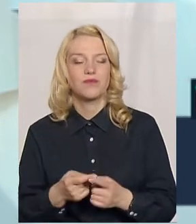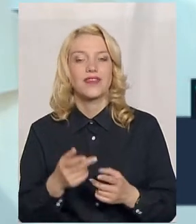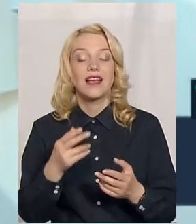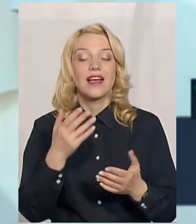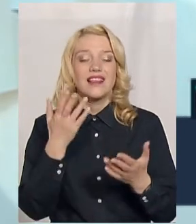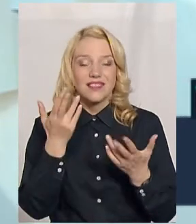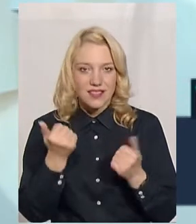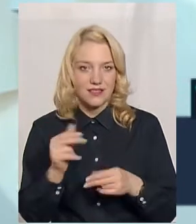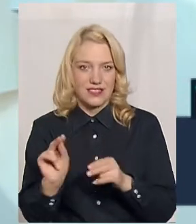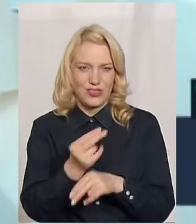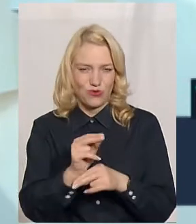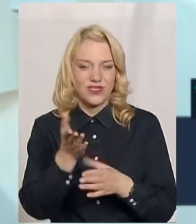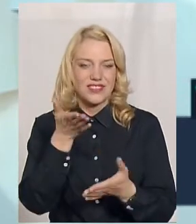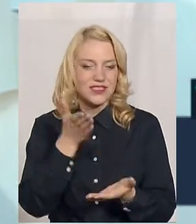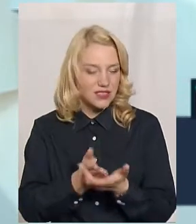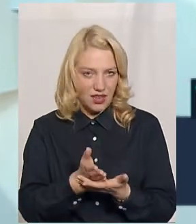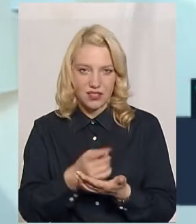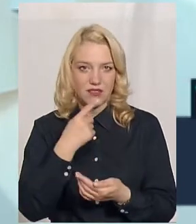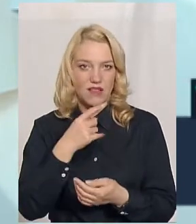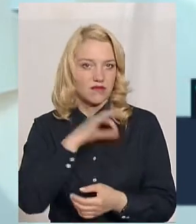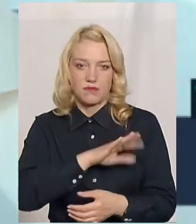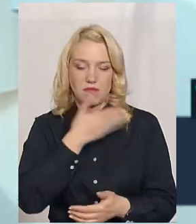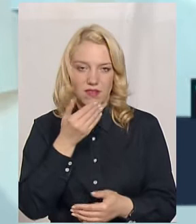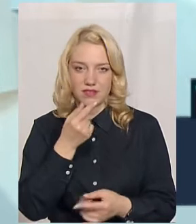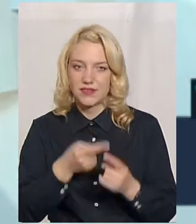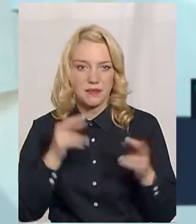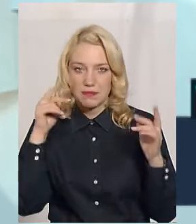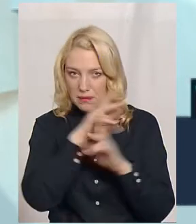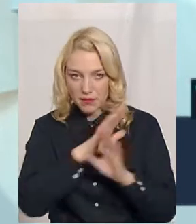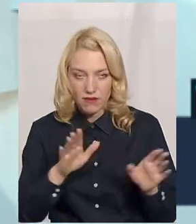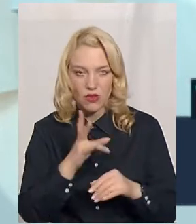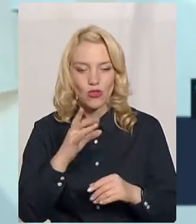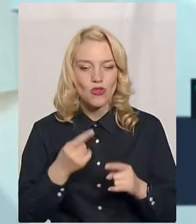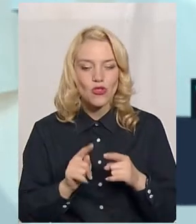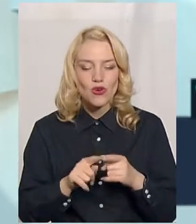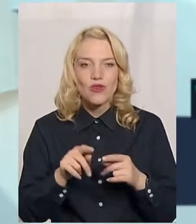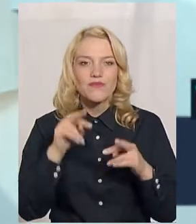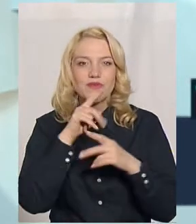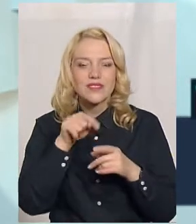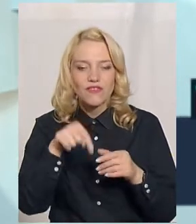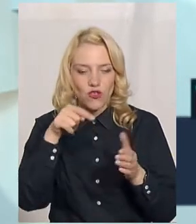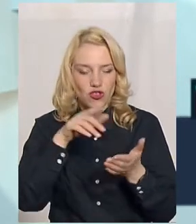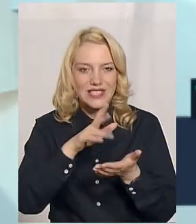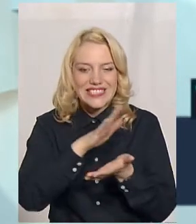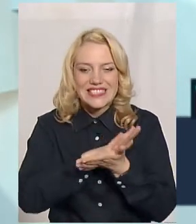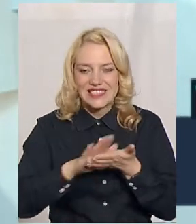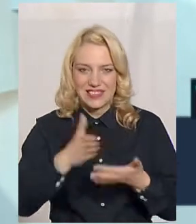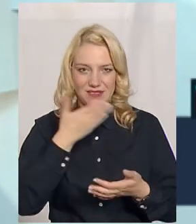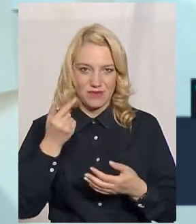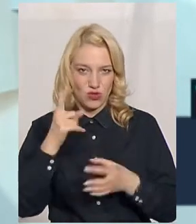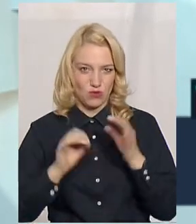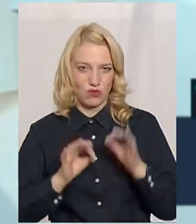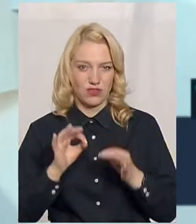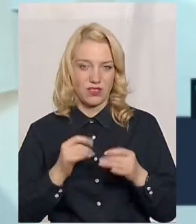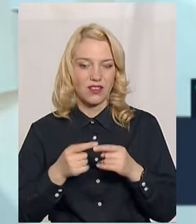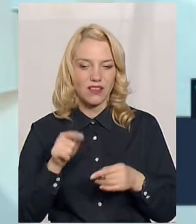є препарату. Сказати, що він неефективний – це невірно. Але він не настільки очищений і не настільки захищений